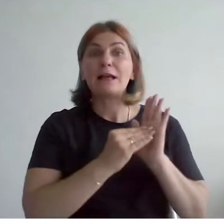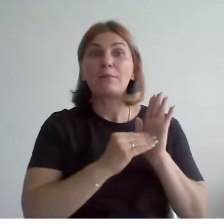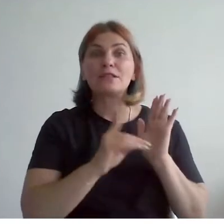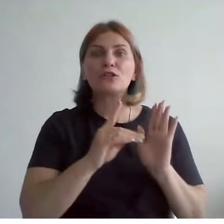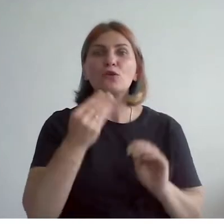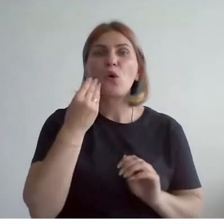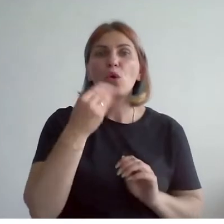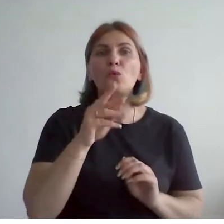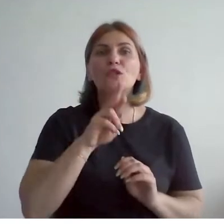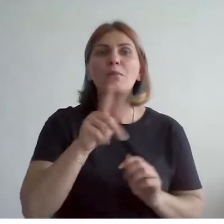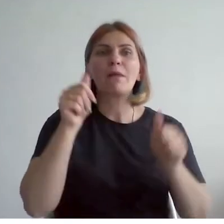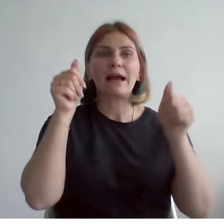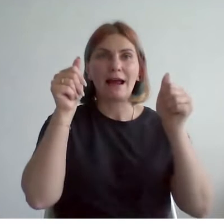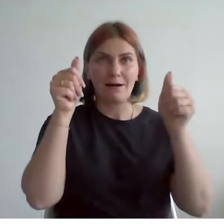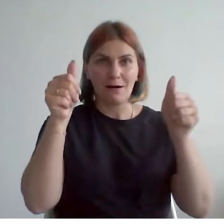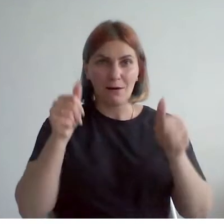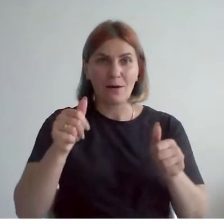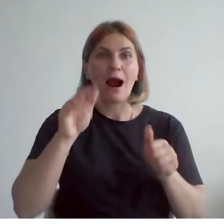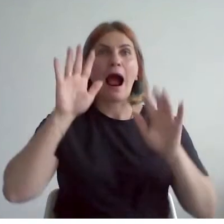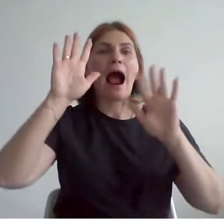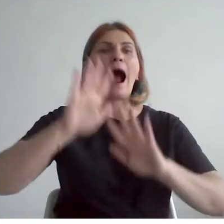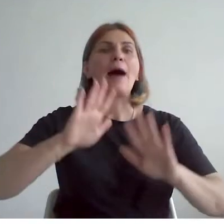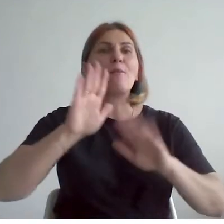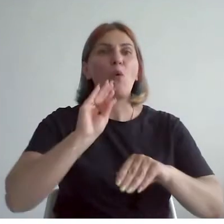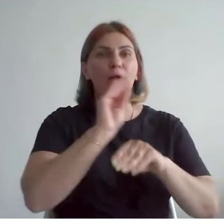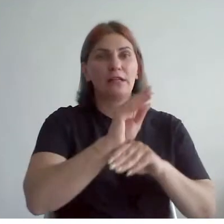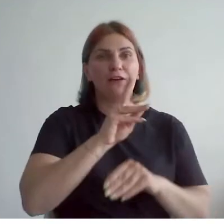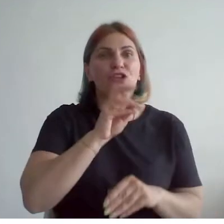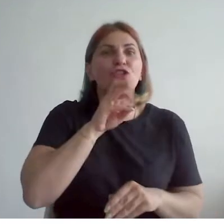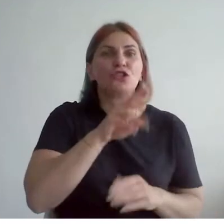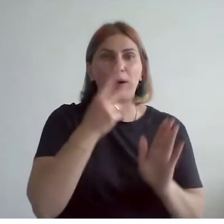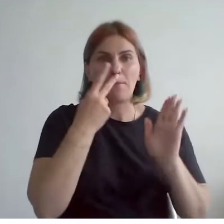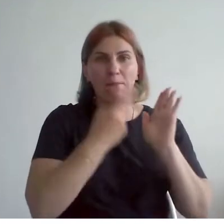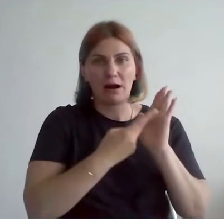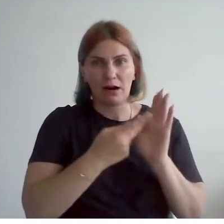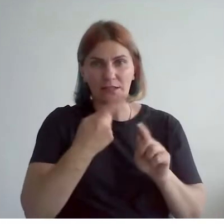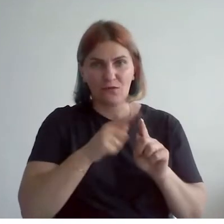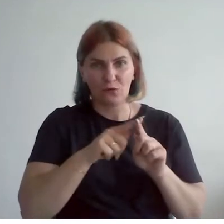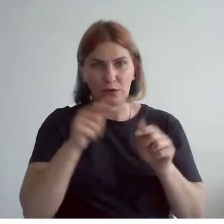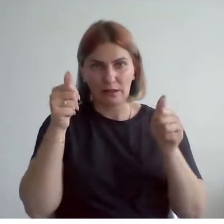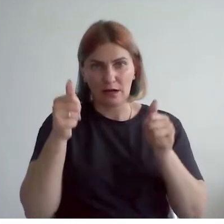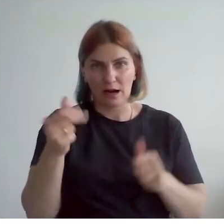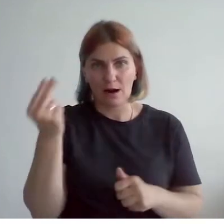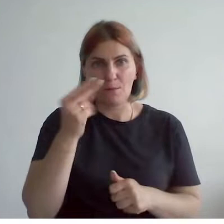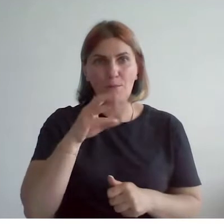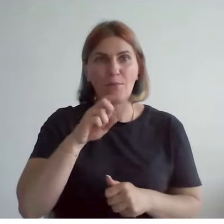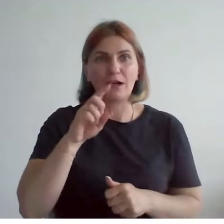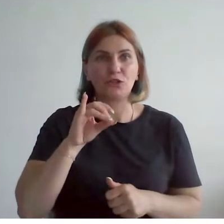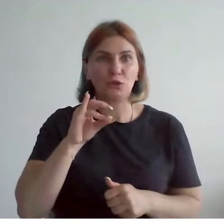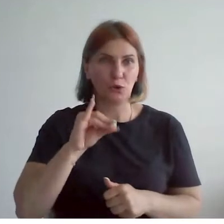бы повесили на стены куски обоев, чем выставляют вот эту мазню. И,